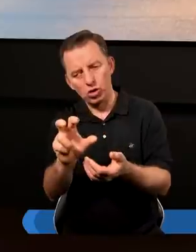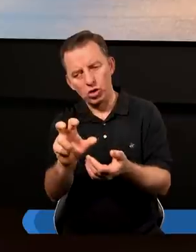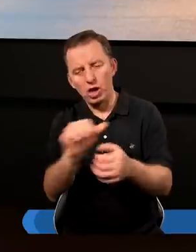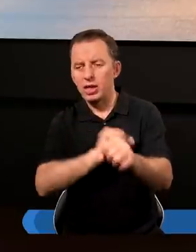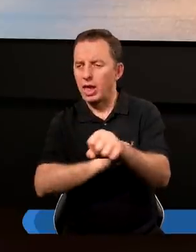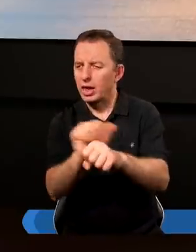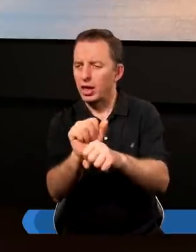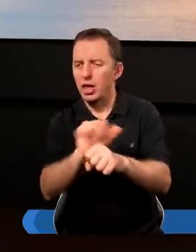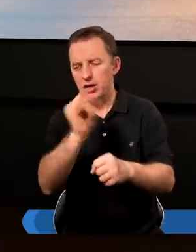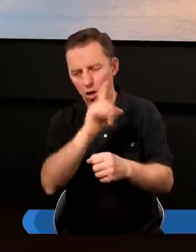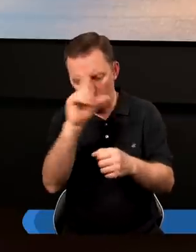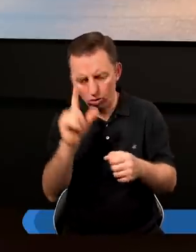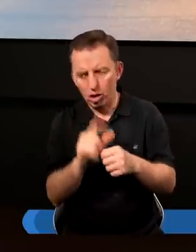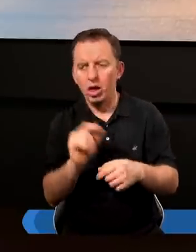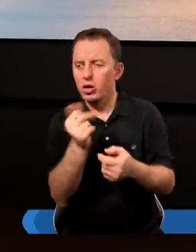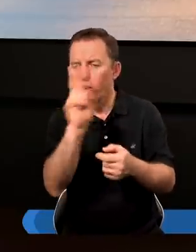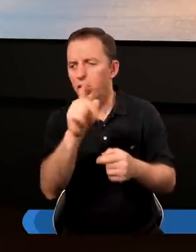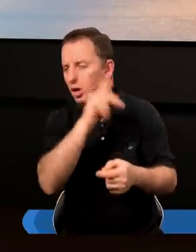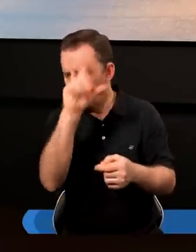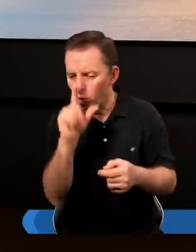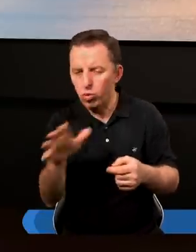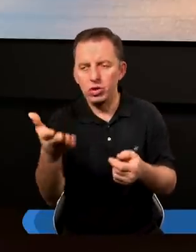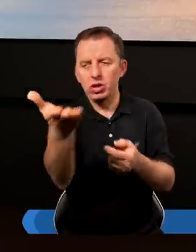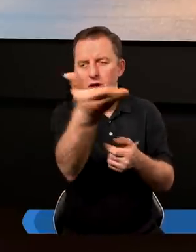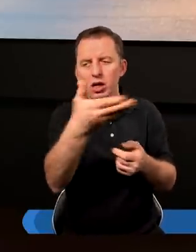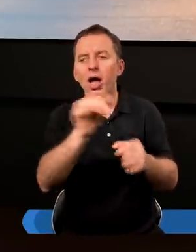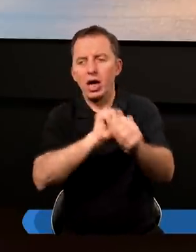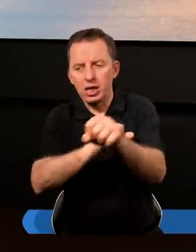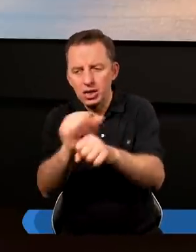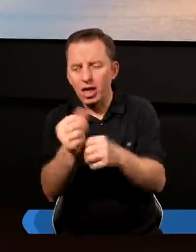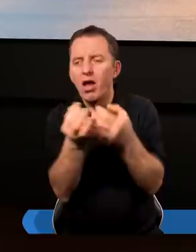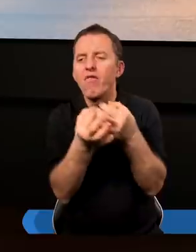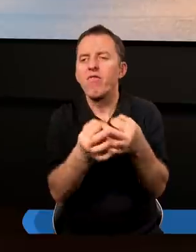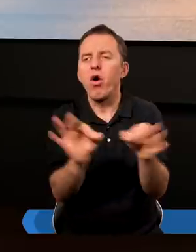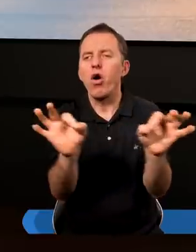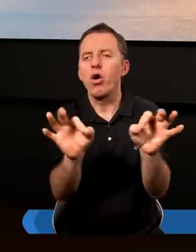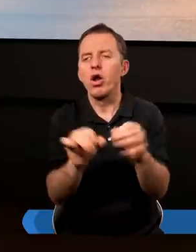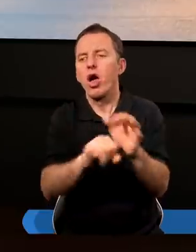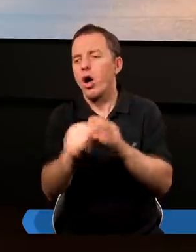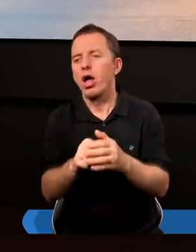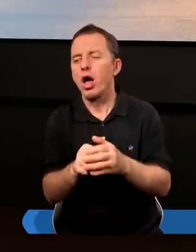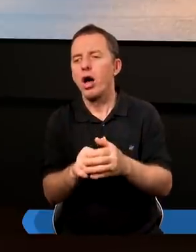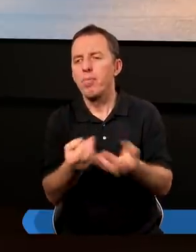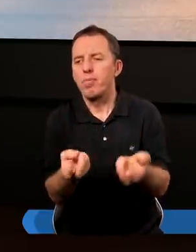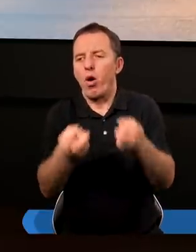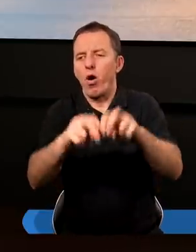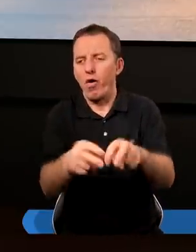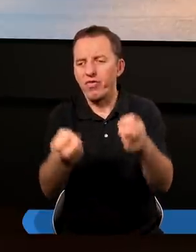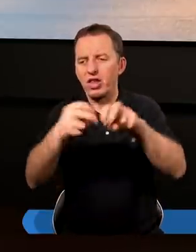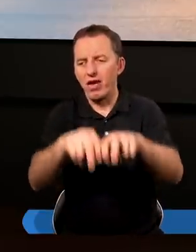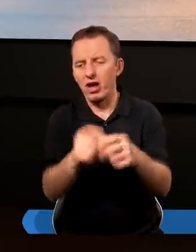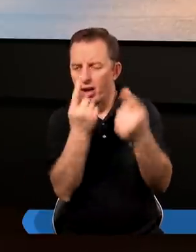jesteśmy jako ludzie, czy ktokolwiek z ludzi jest wolny od powstawania